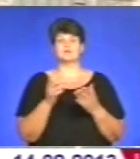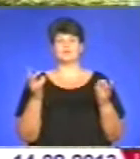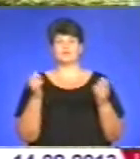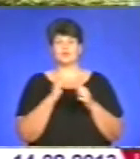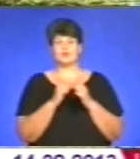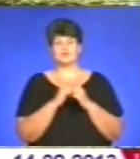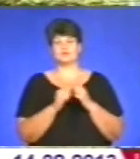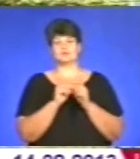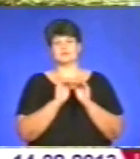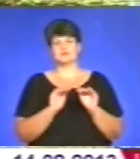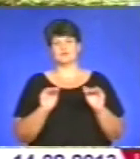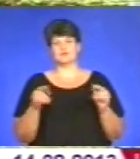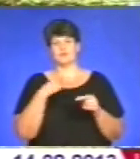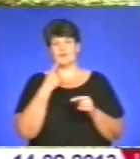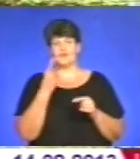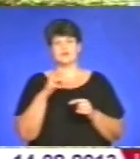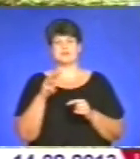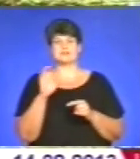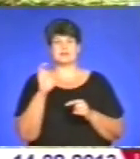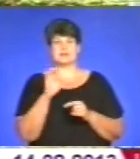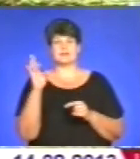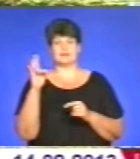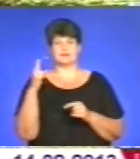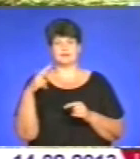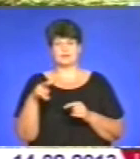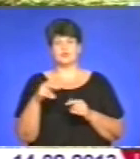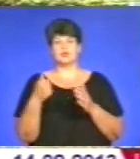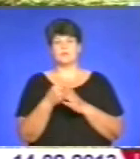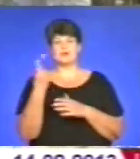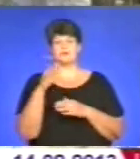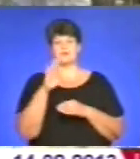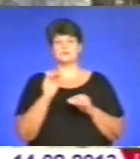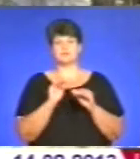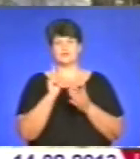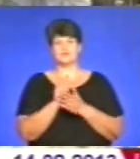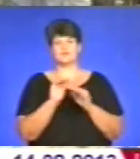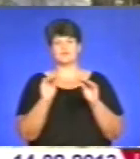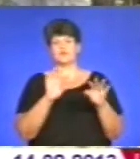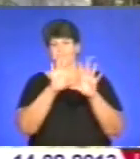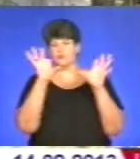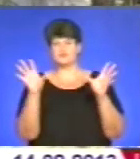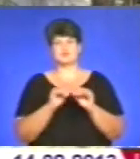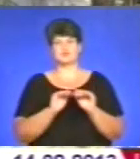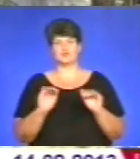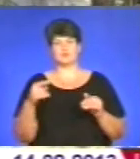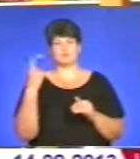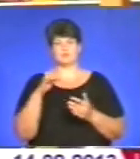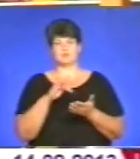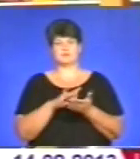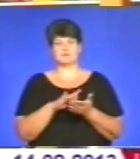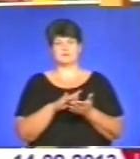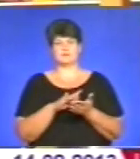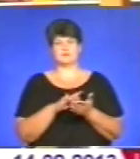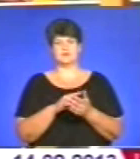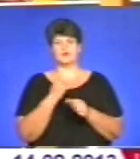навчальному закладу, каже міський голова Тернополя Сергій Надал. До 1 вересня повинні облаштувати їх в усіх садочках обласного центру. Хочеться